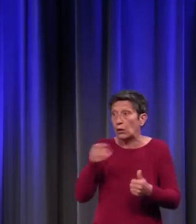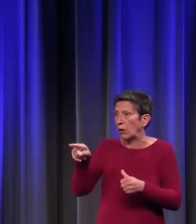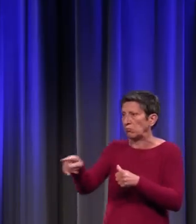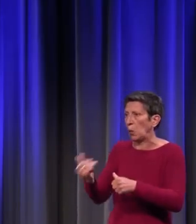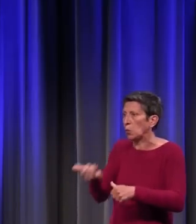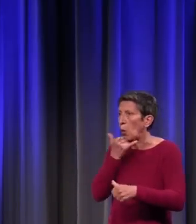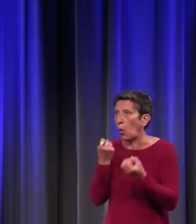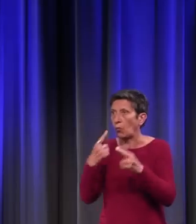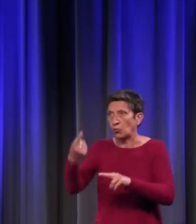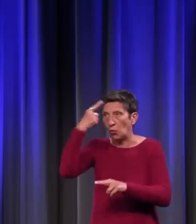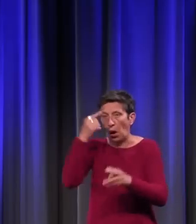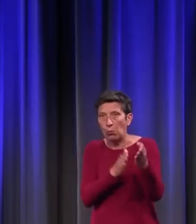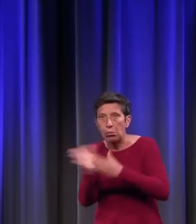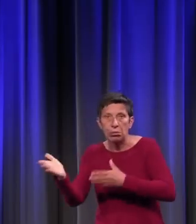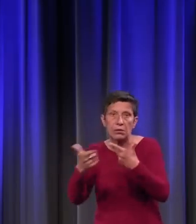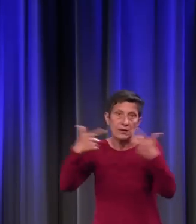immorales, etc.